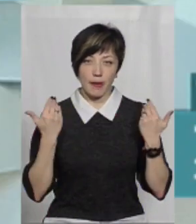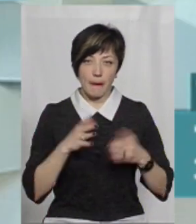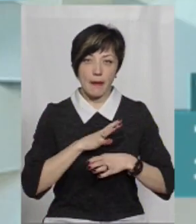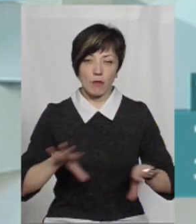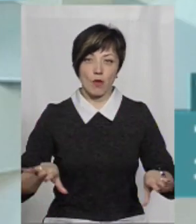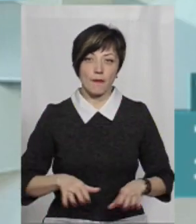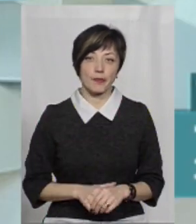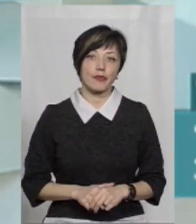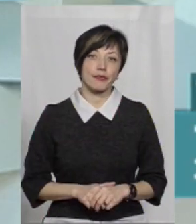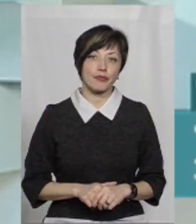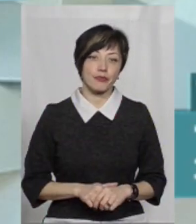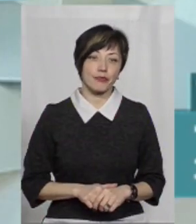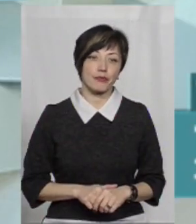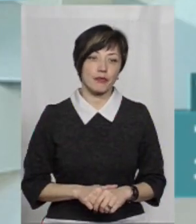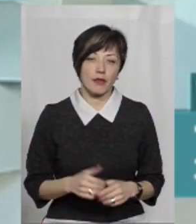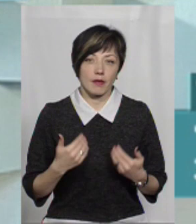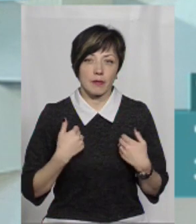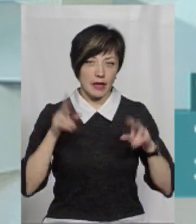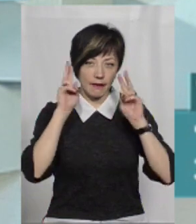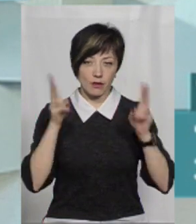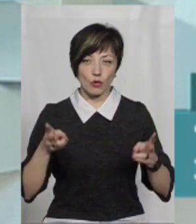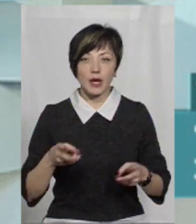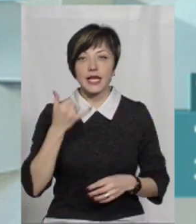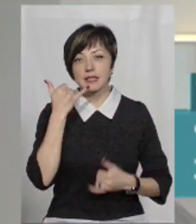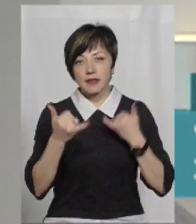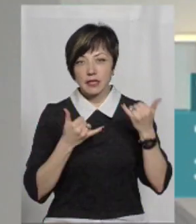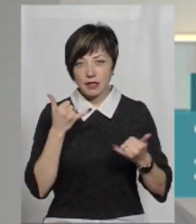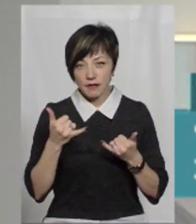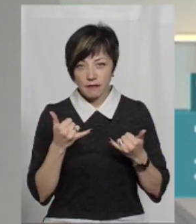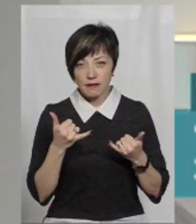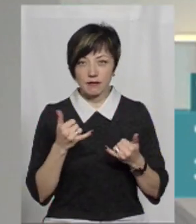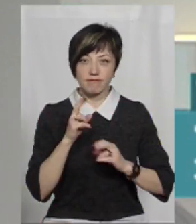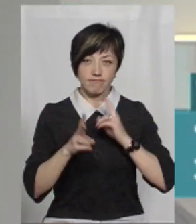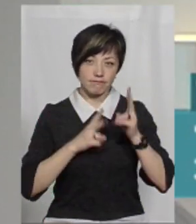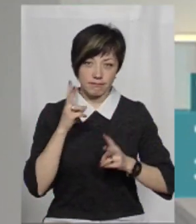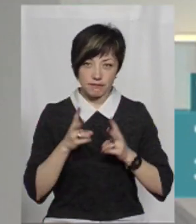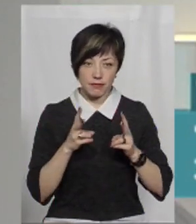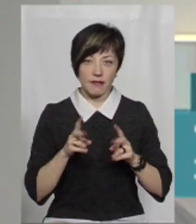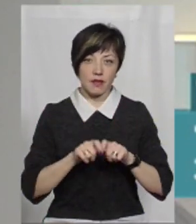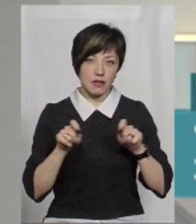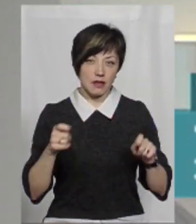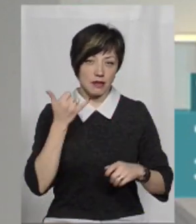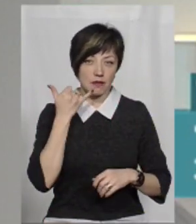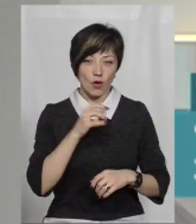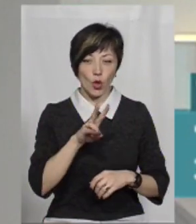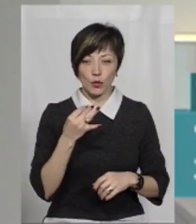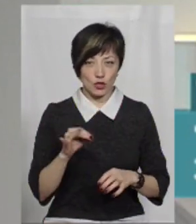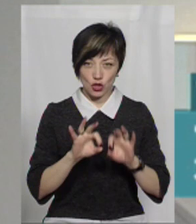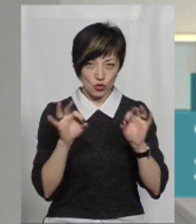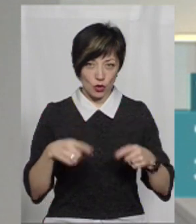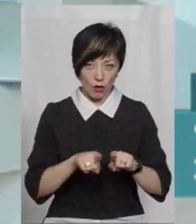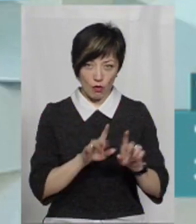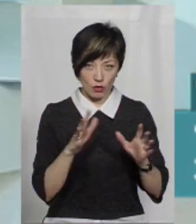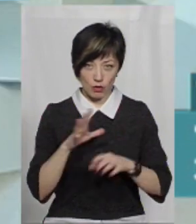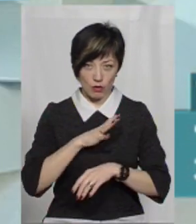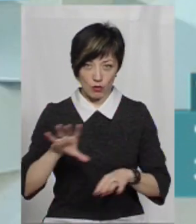не було, мені принаймні, невідомо. І дзвінків на гарячу лінію, яку відкрили там от в лютому, теж нічого